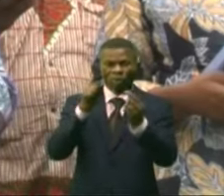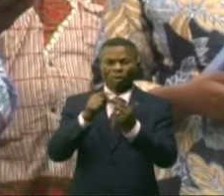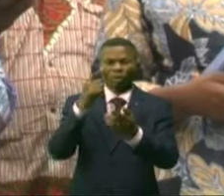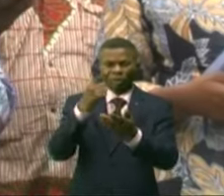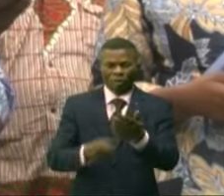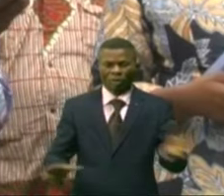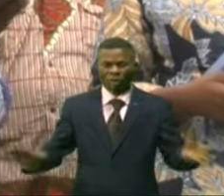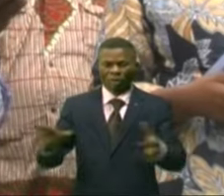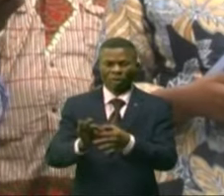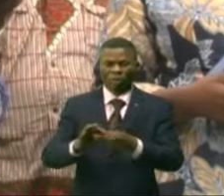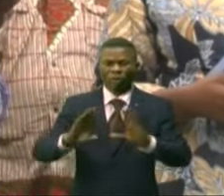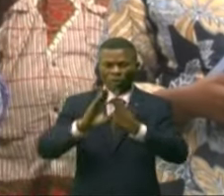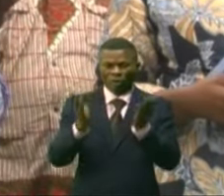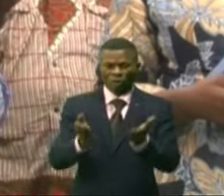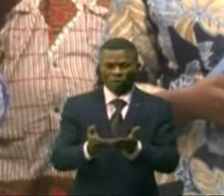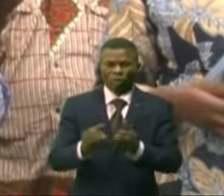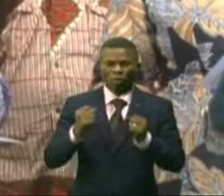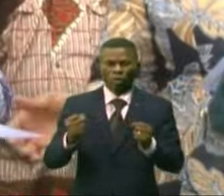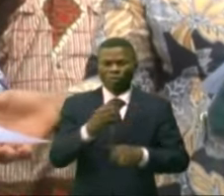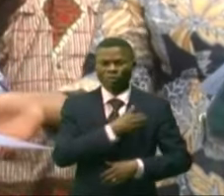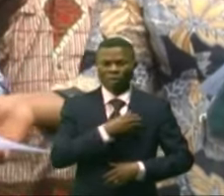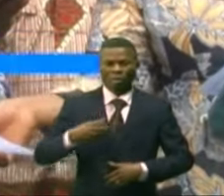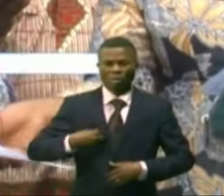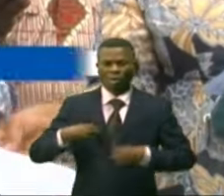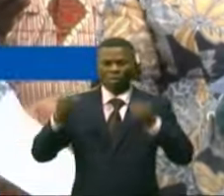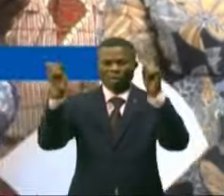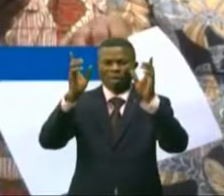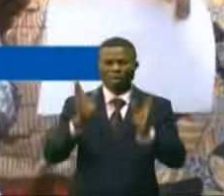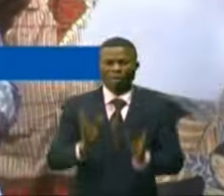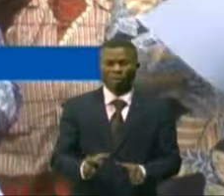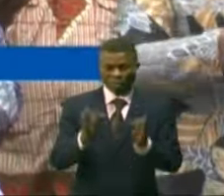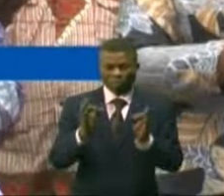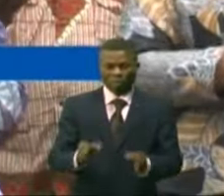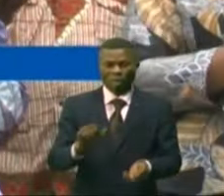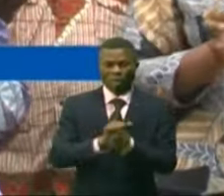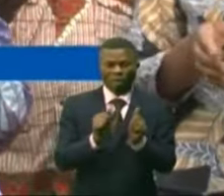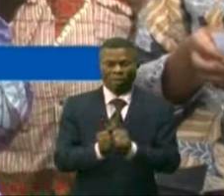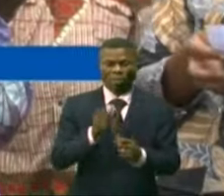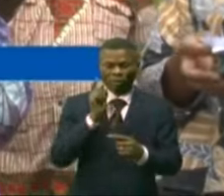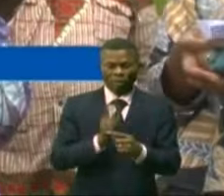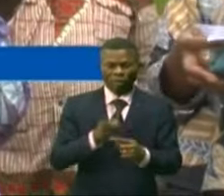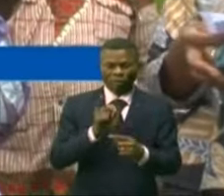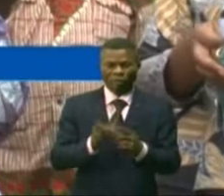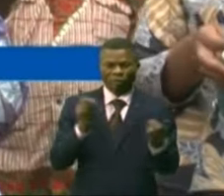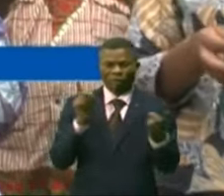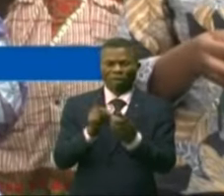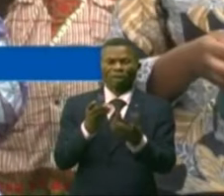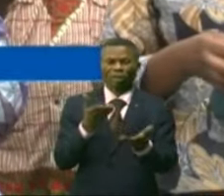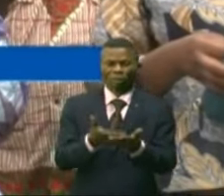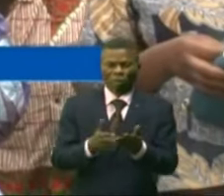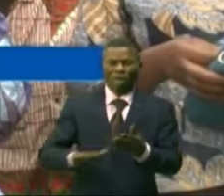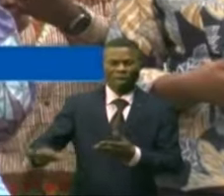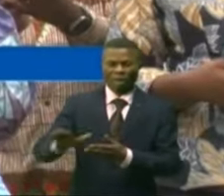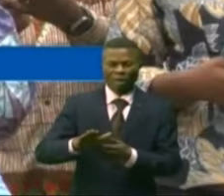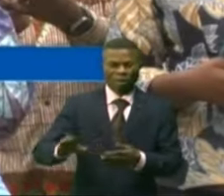'unir les forces des femmes africaines malgré les différentes nationalités,